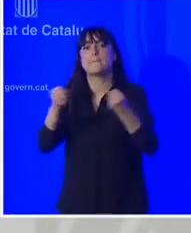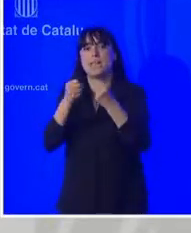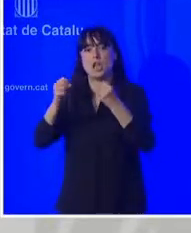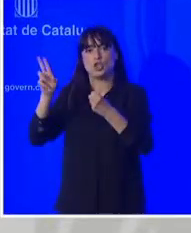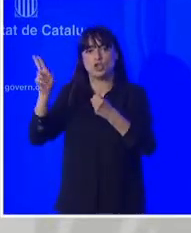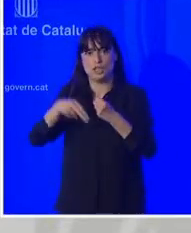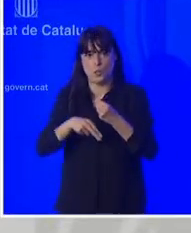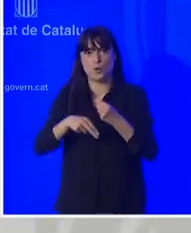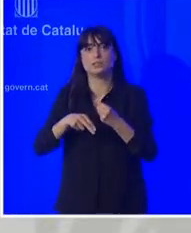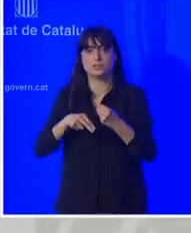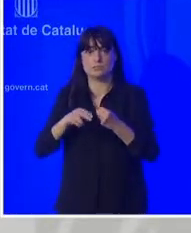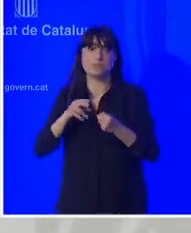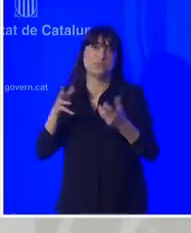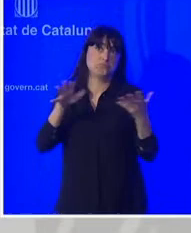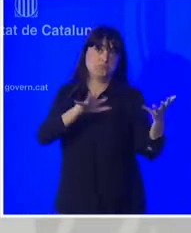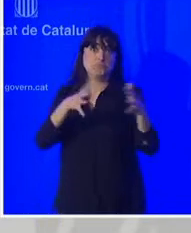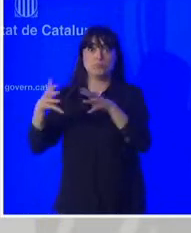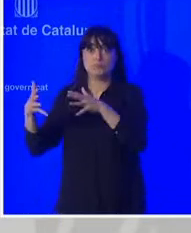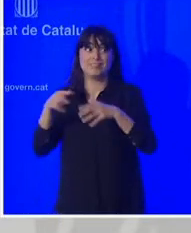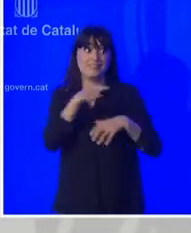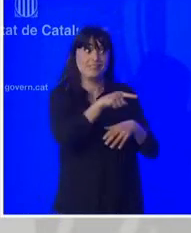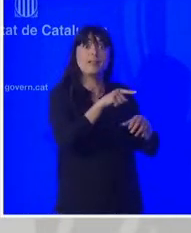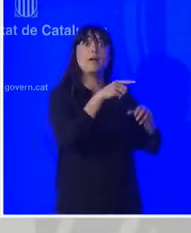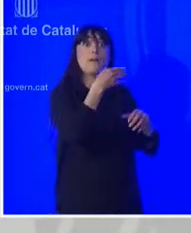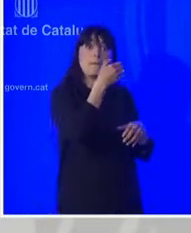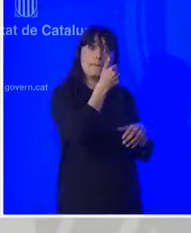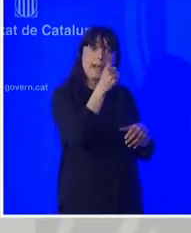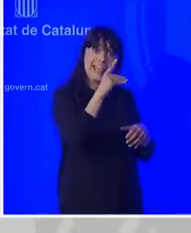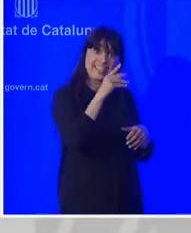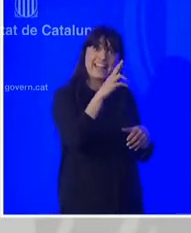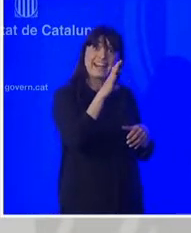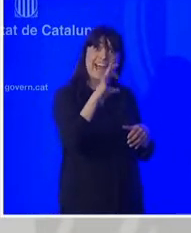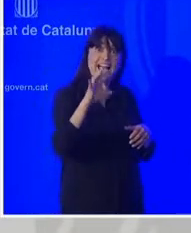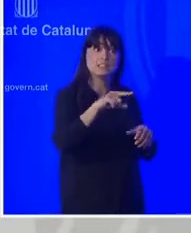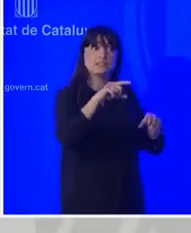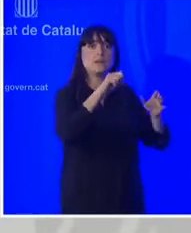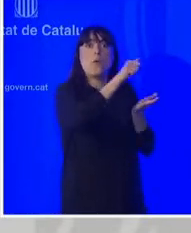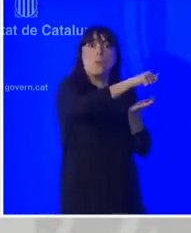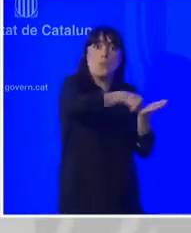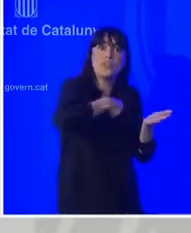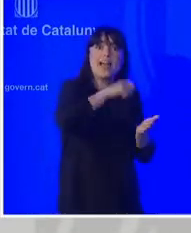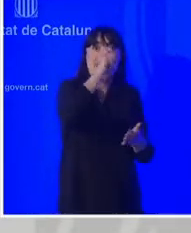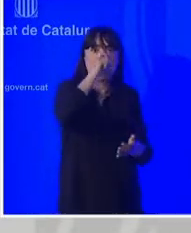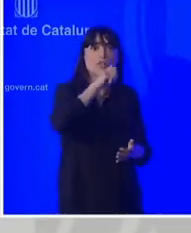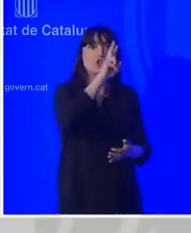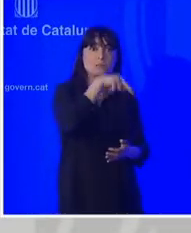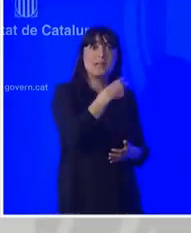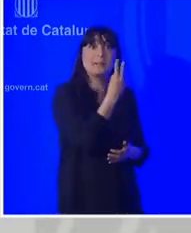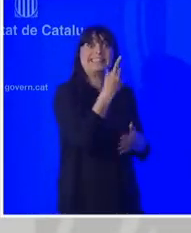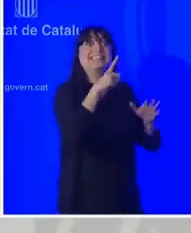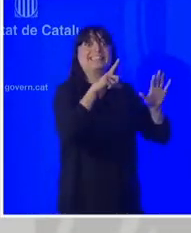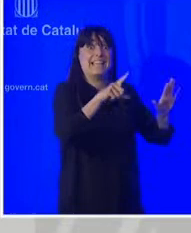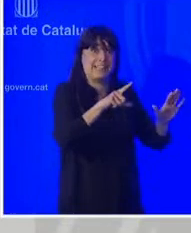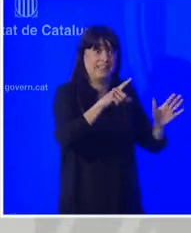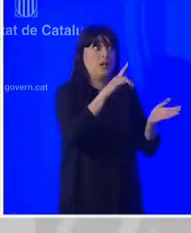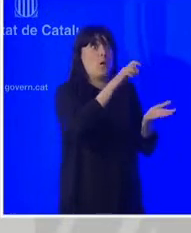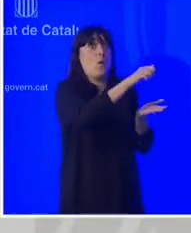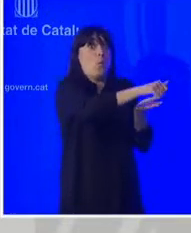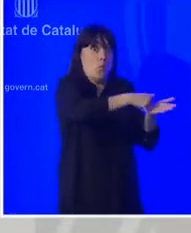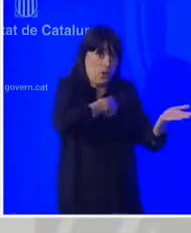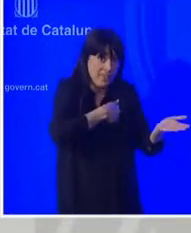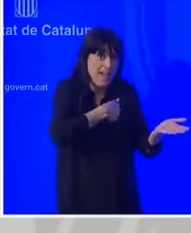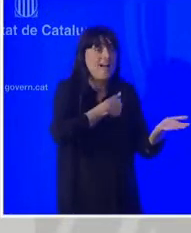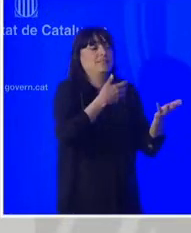i la previsió és que la presó actual de Batràs quedi buï de l'any 2027 i que sigui aquest mateix any 2027